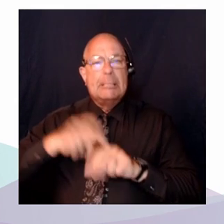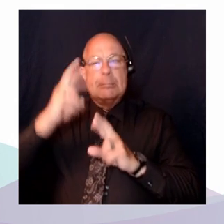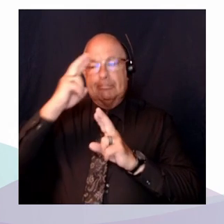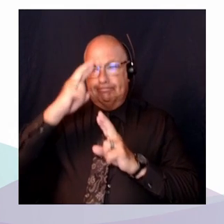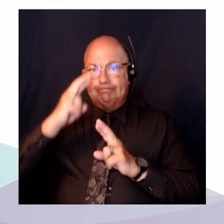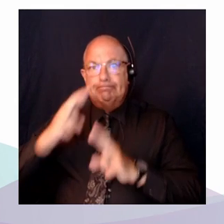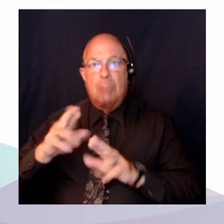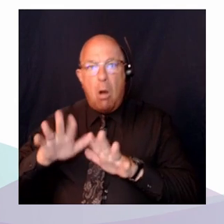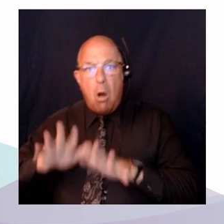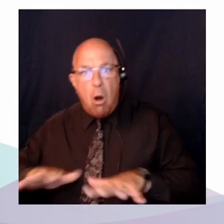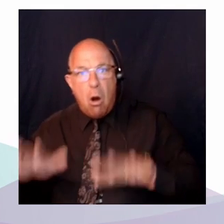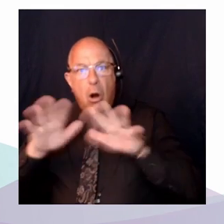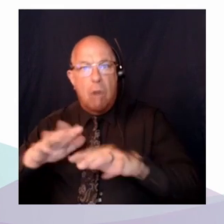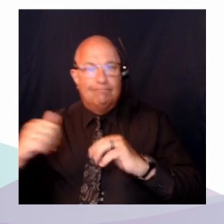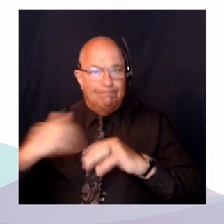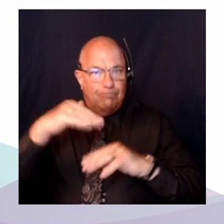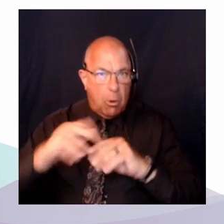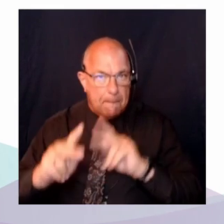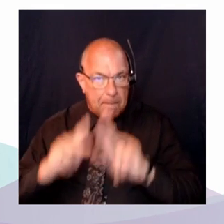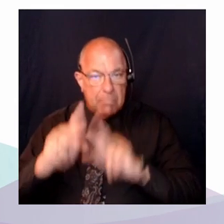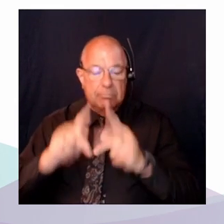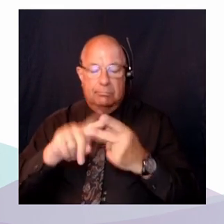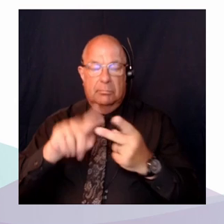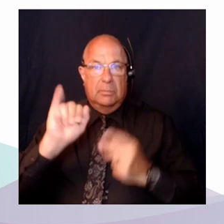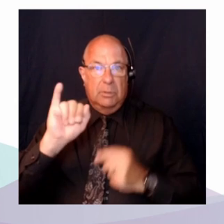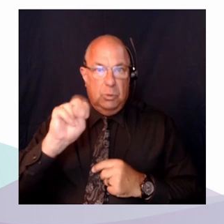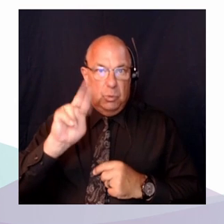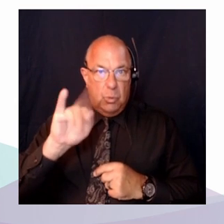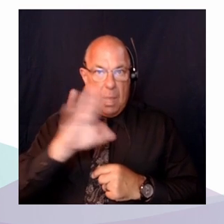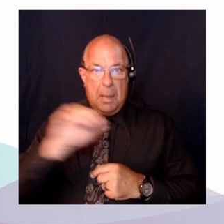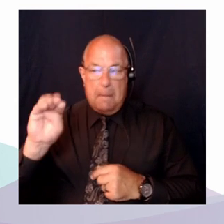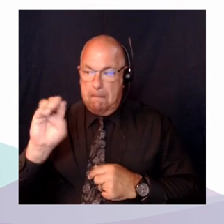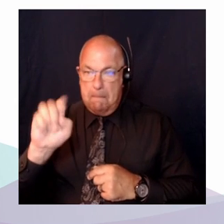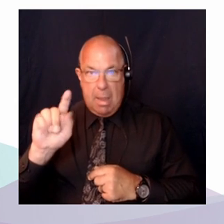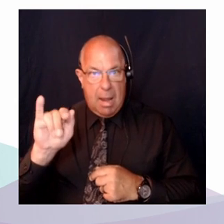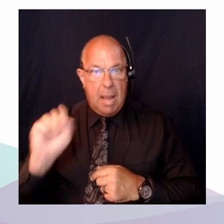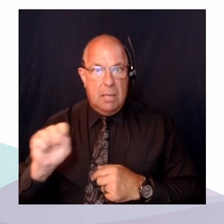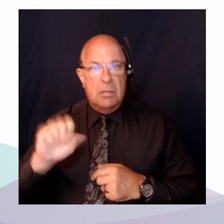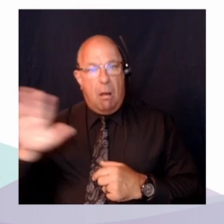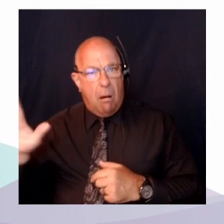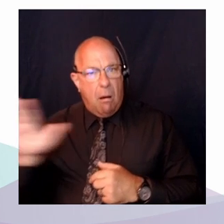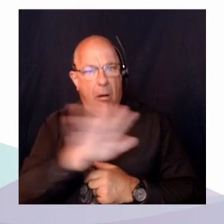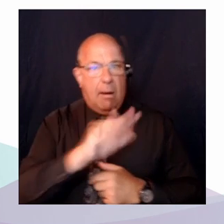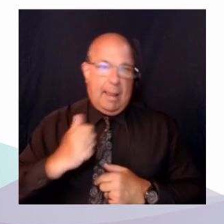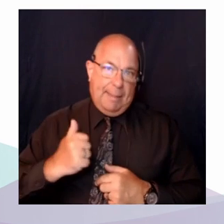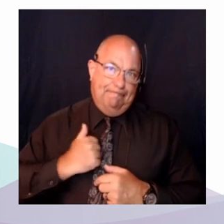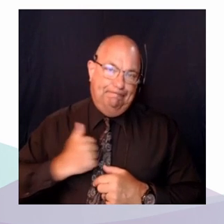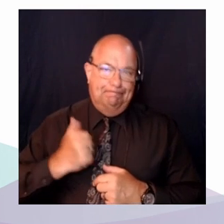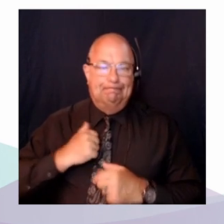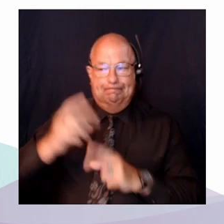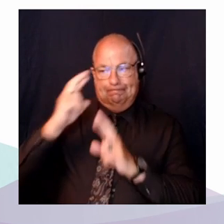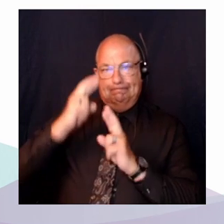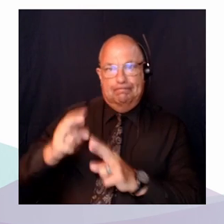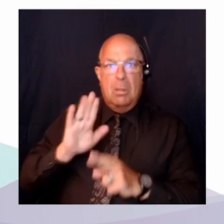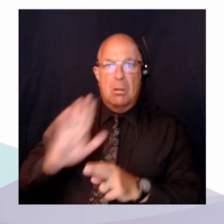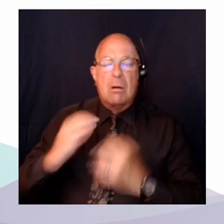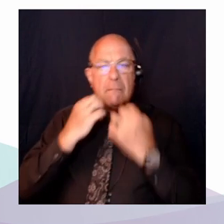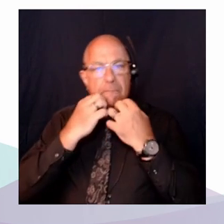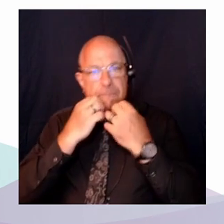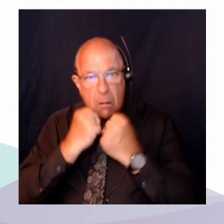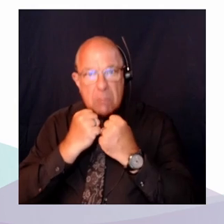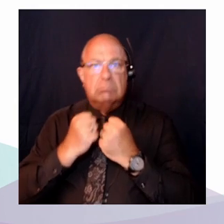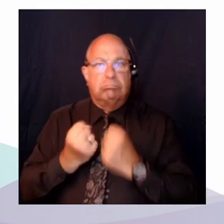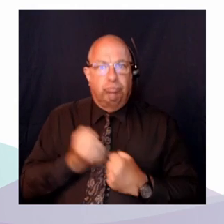des Inuits et des Métis, d'un bout à l'autre du pays, pour leur apport précieux passé et présent.